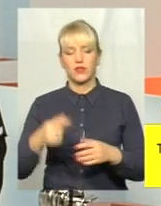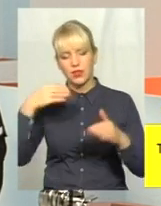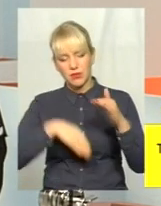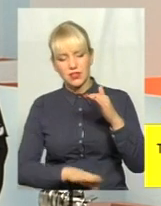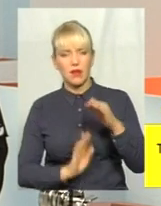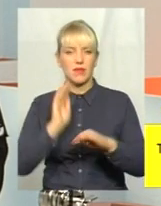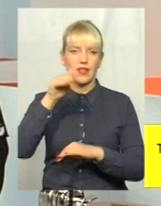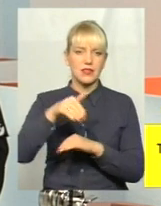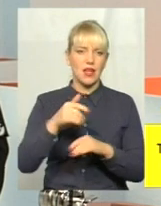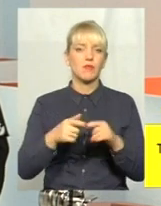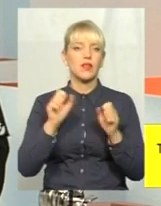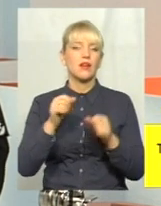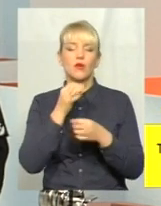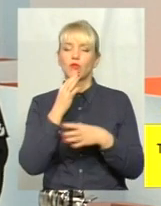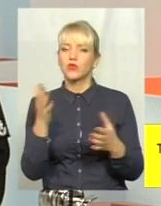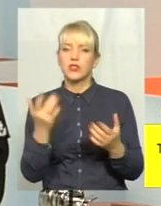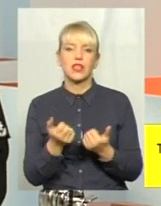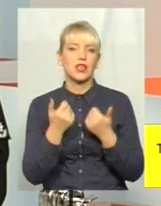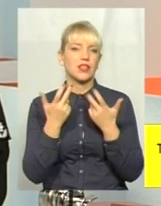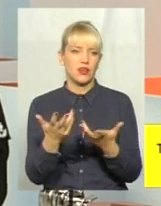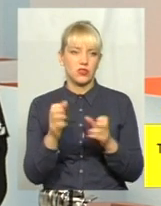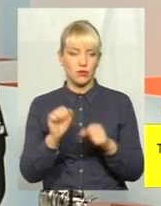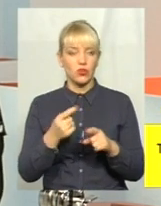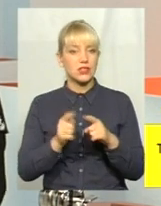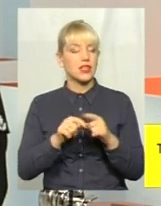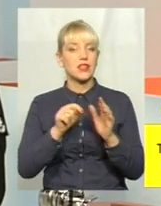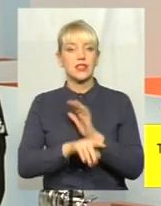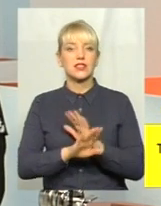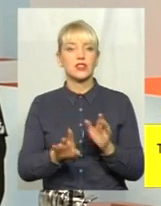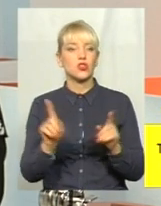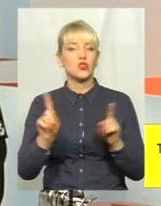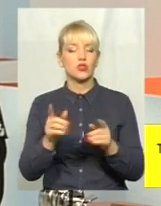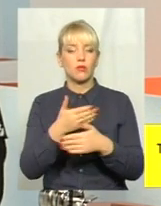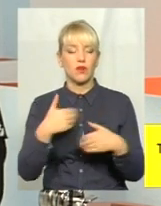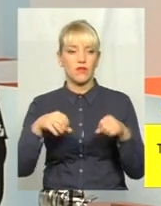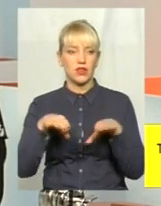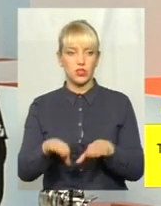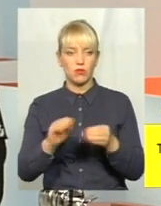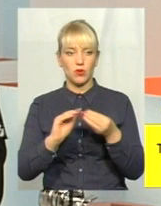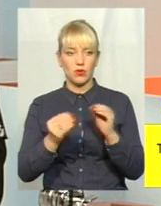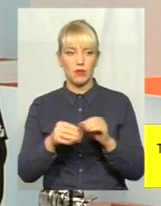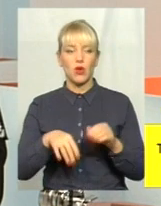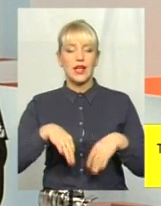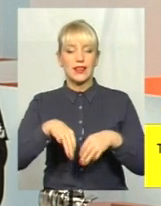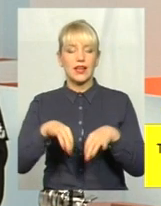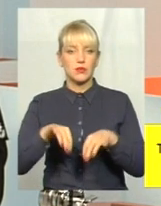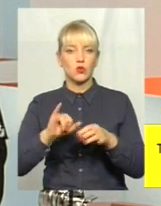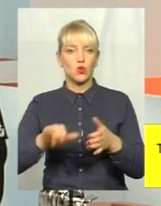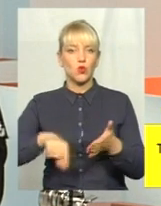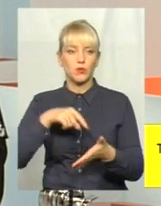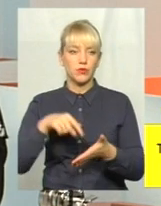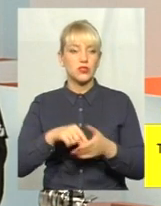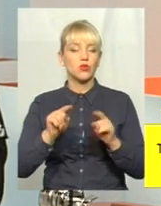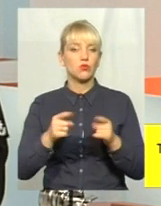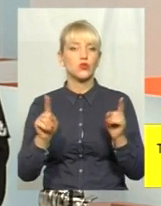наземні можна будувати в будь-якій кількості, але це не означає, що ми вирішимо проблему транспорту у місті. Тому що,